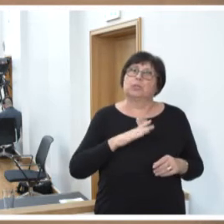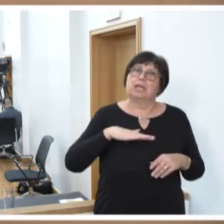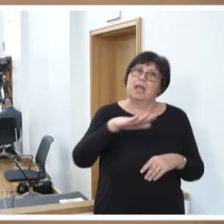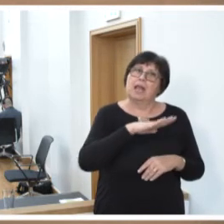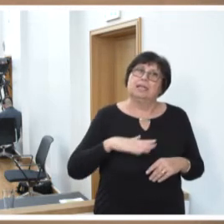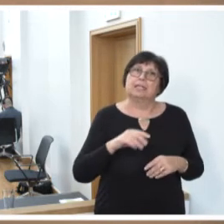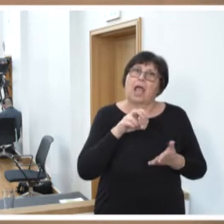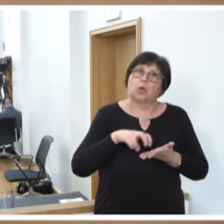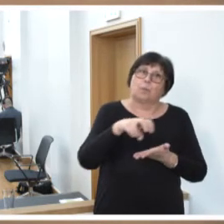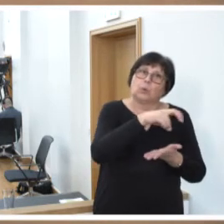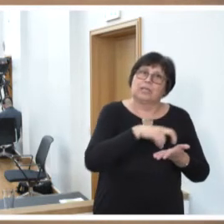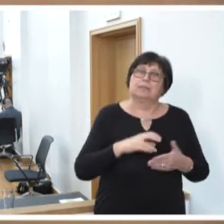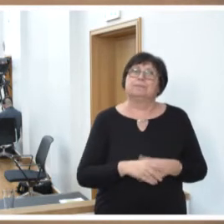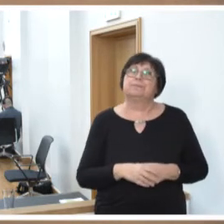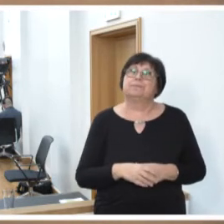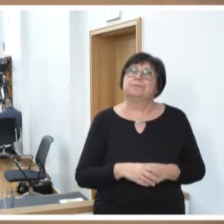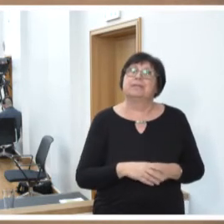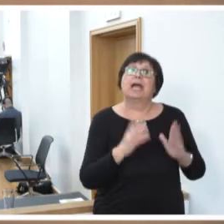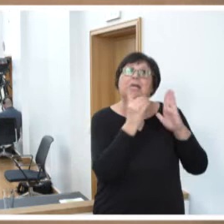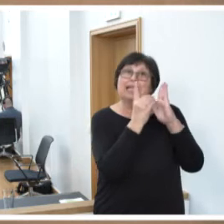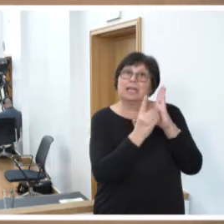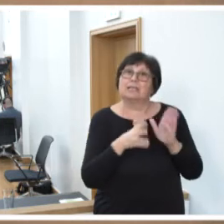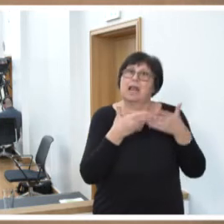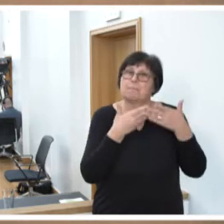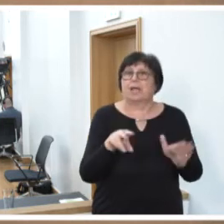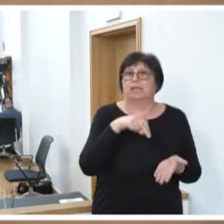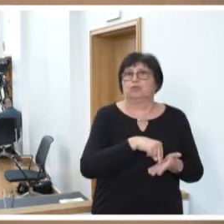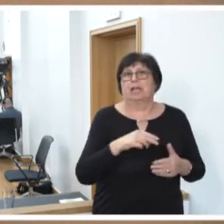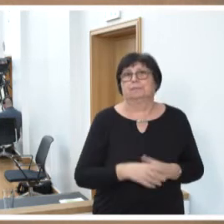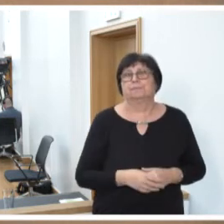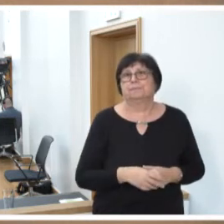digital bereitgestellt werden.